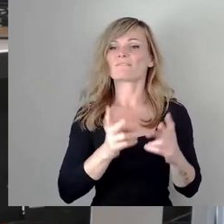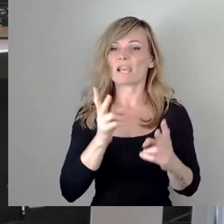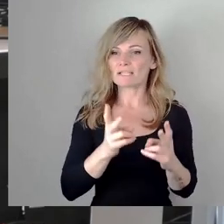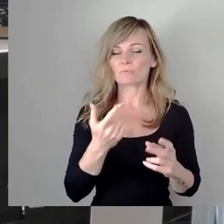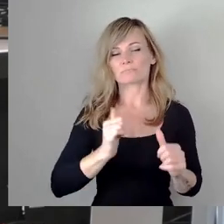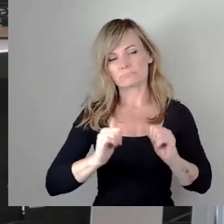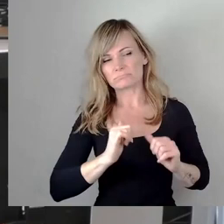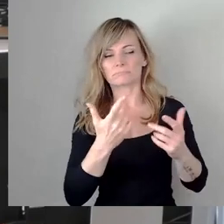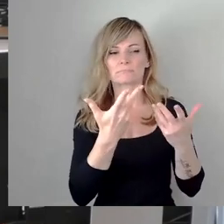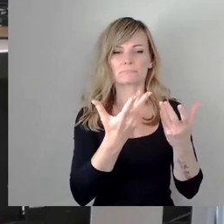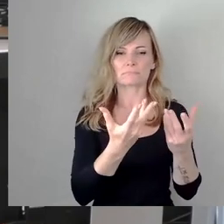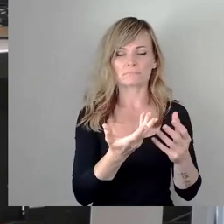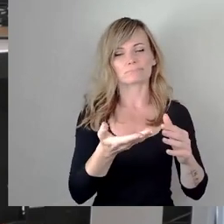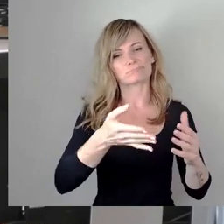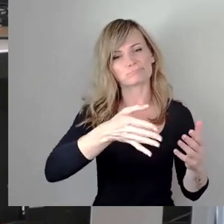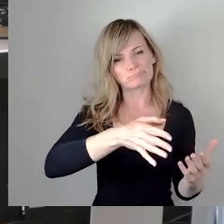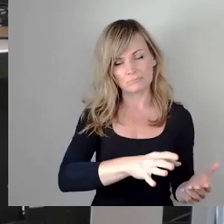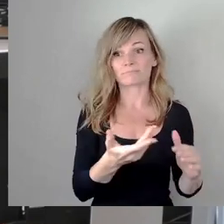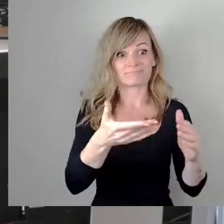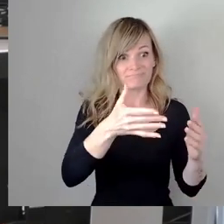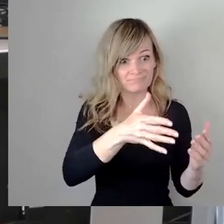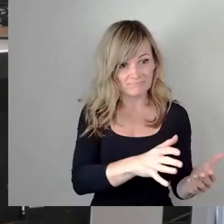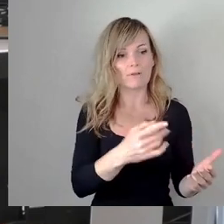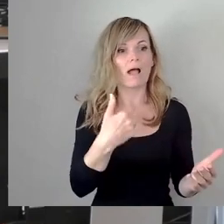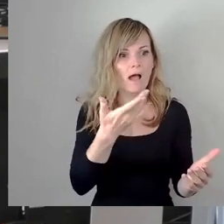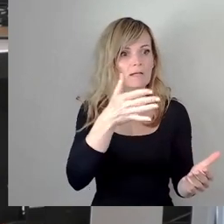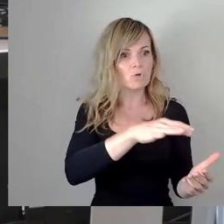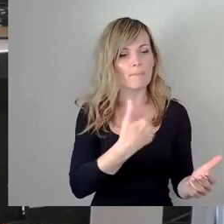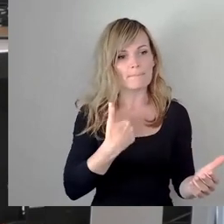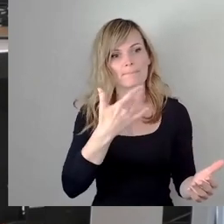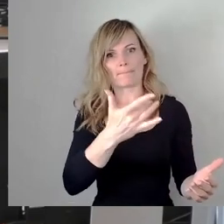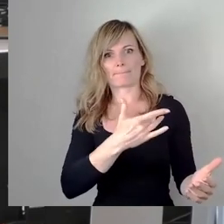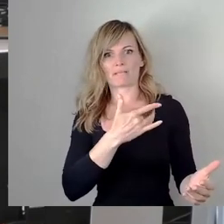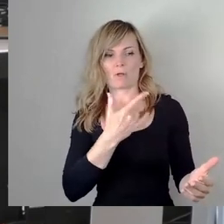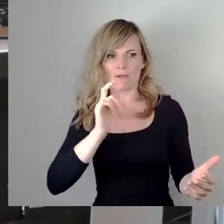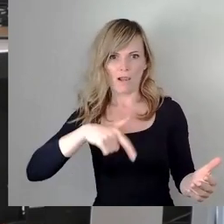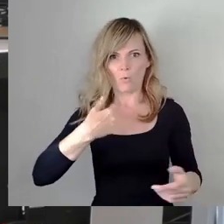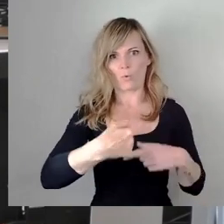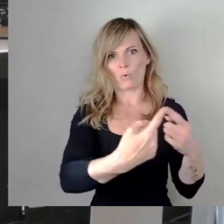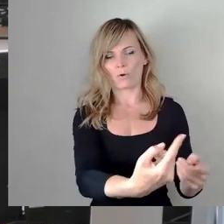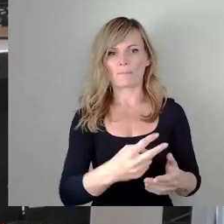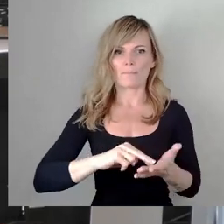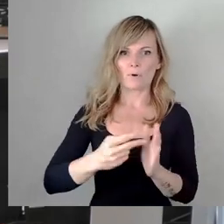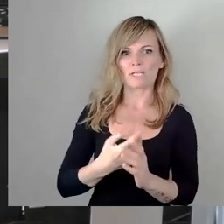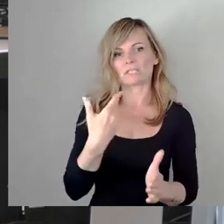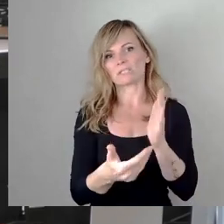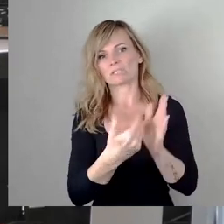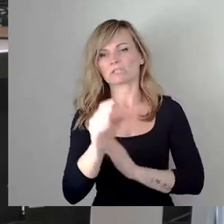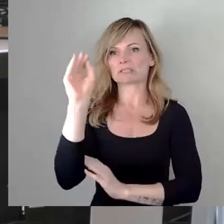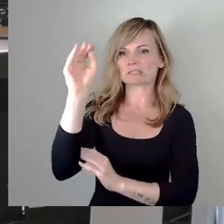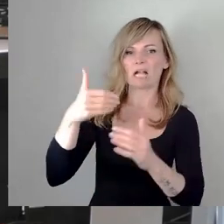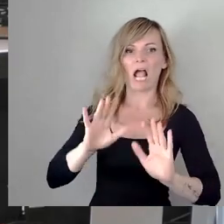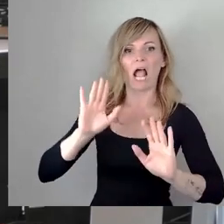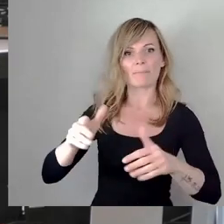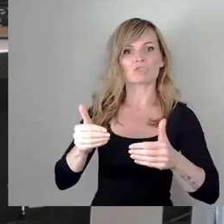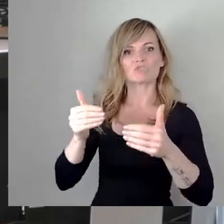kam dann erst die Betroffenheitsroutine in Gang. Orchestriert mit politischen Forderungen nach Abschiebungen, wie sie schon seit Jahren